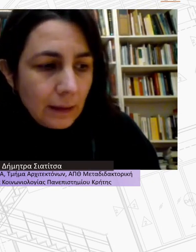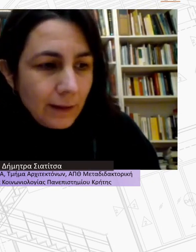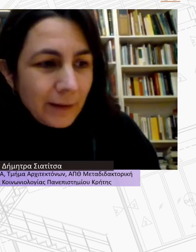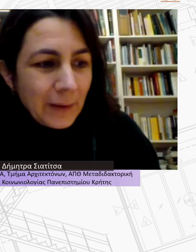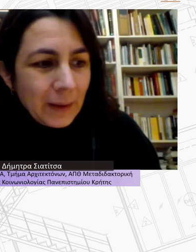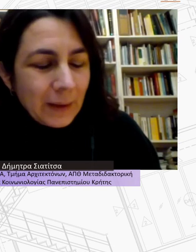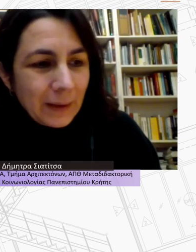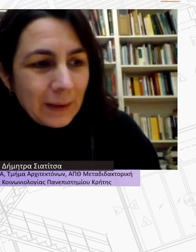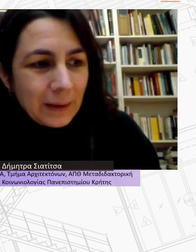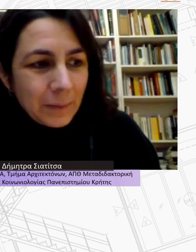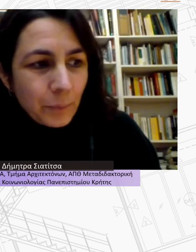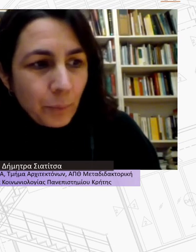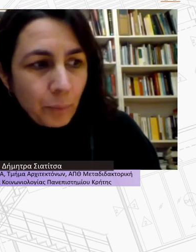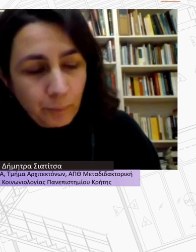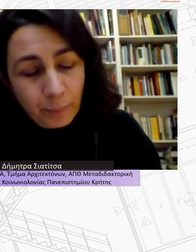πούμε σαν ένα